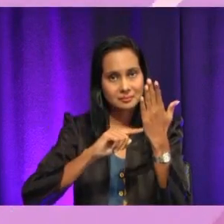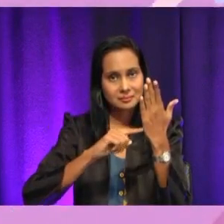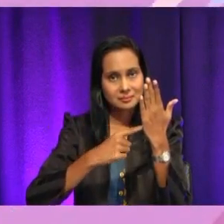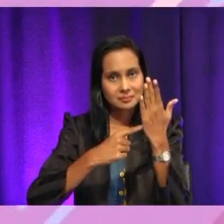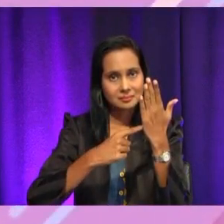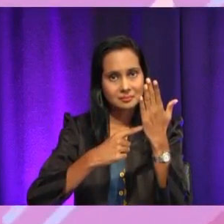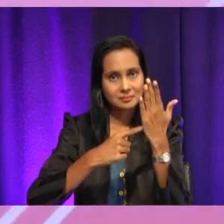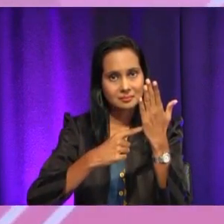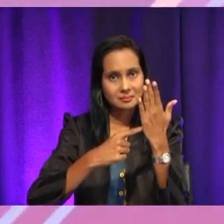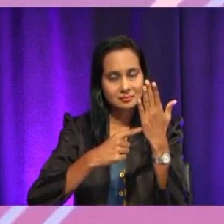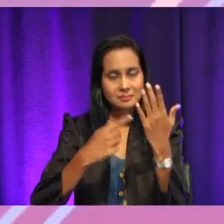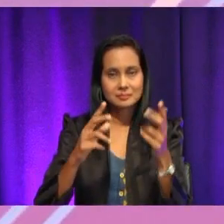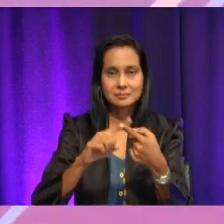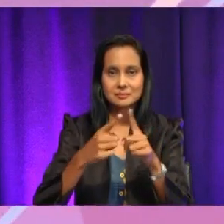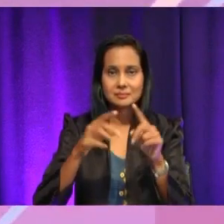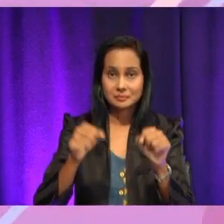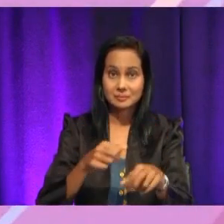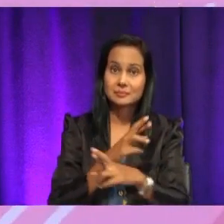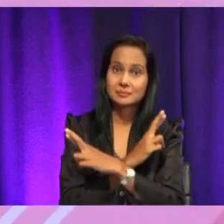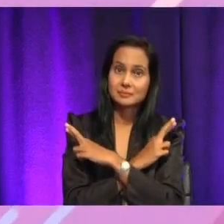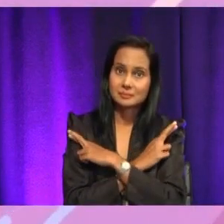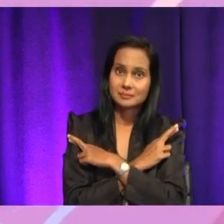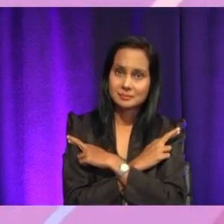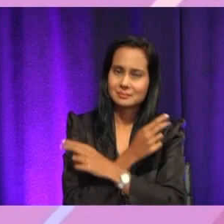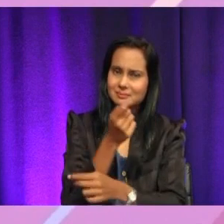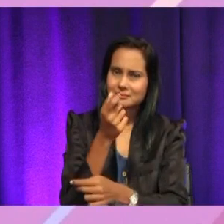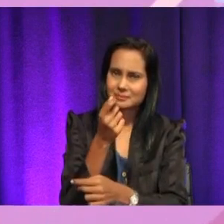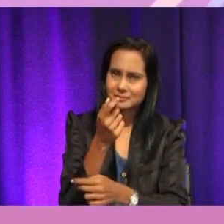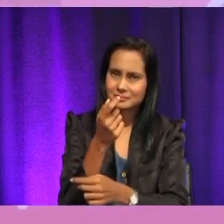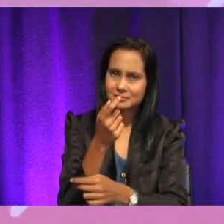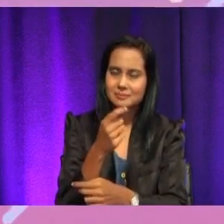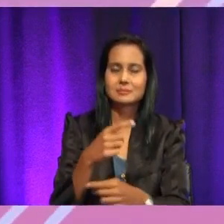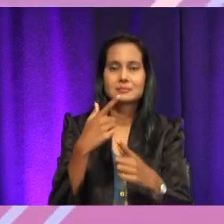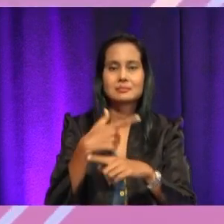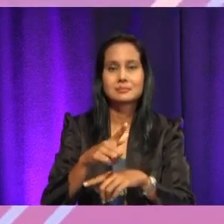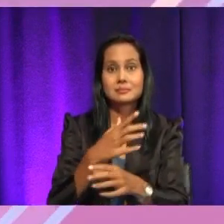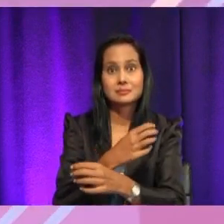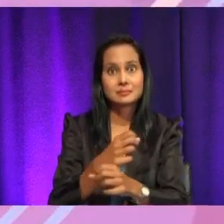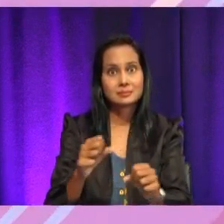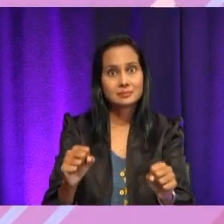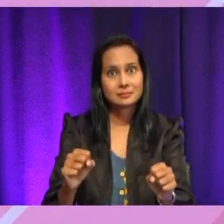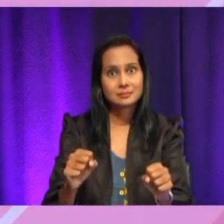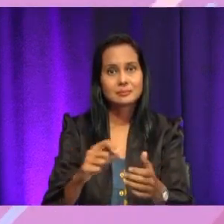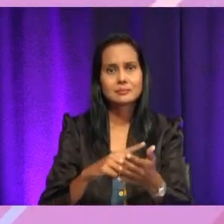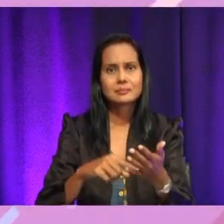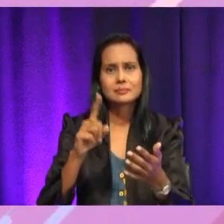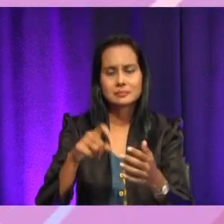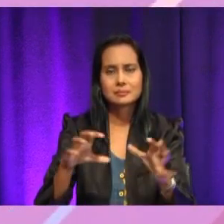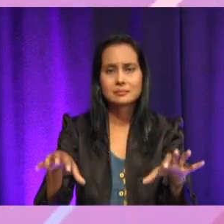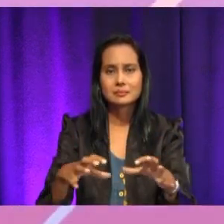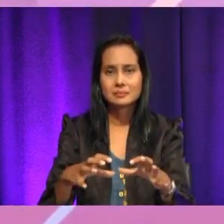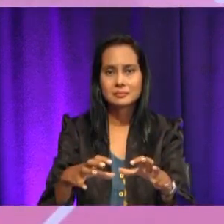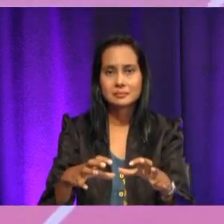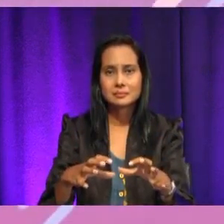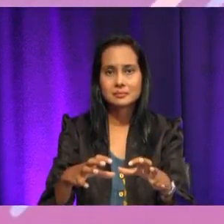bolehlah rehat sementara menunggu cucian siap. Selepas cucian siap, apa yang kita perlu lakukan? Kawan saya